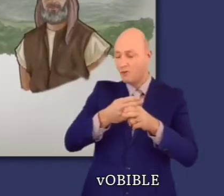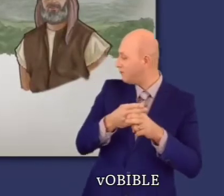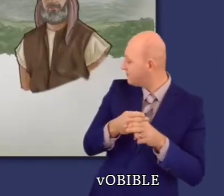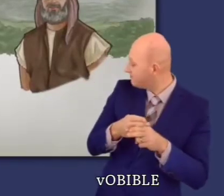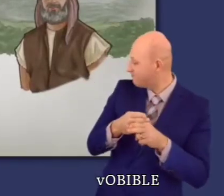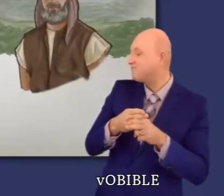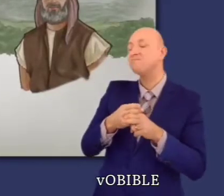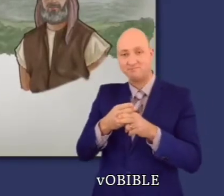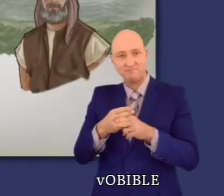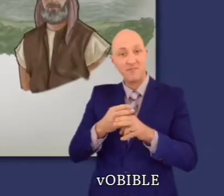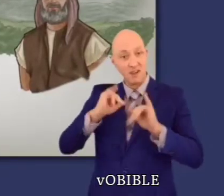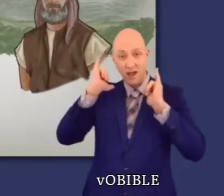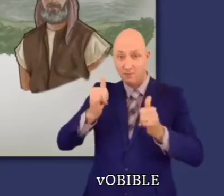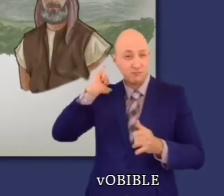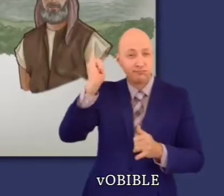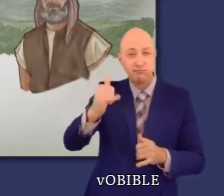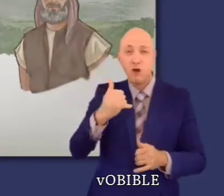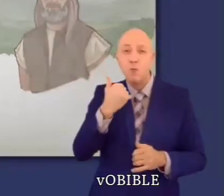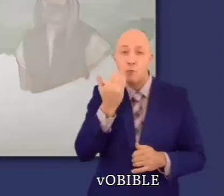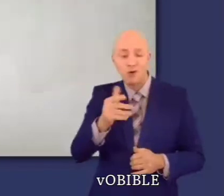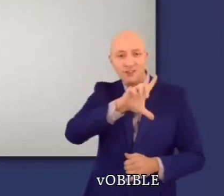d'Ephraïm où il est mort à l'âge de 110 ans.